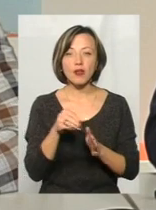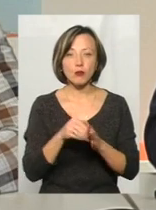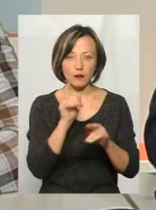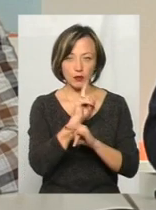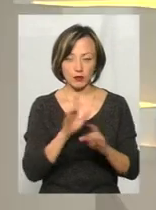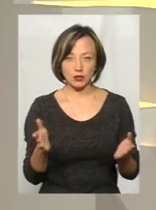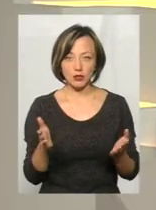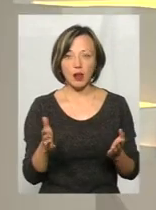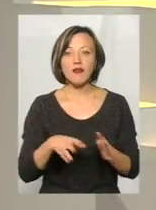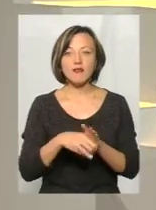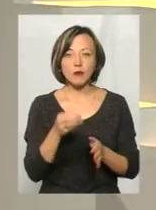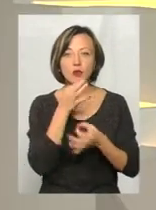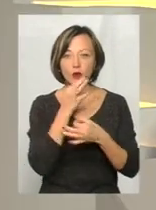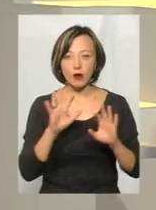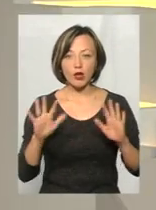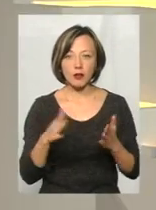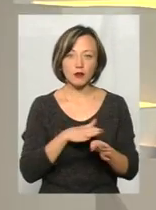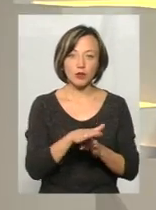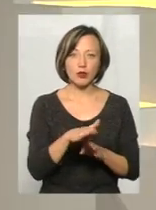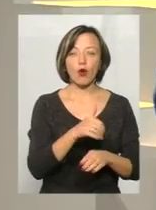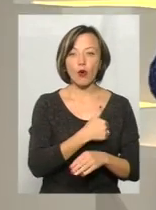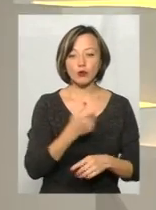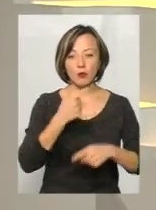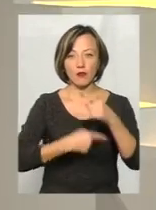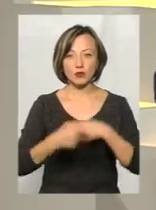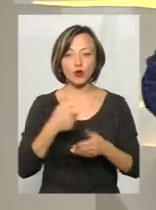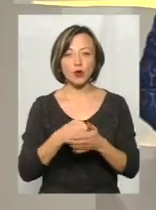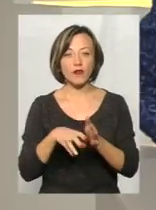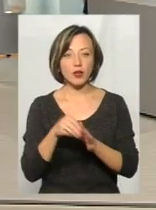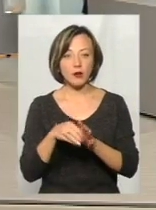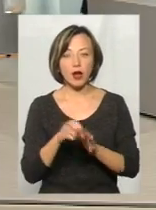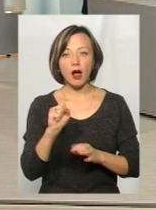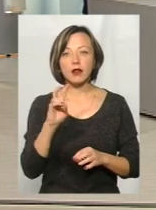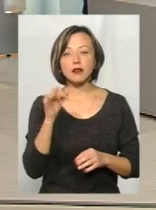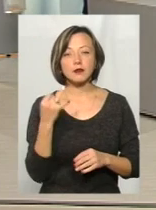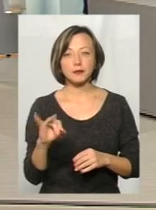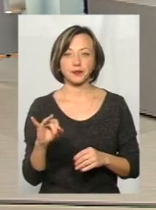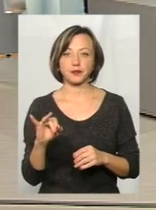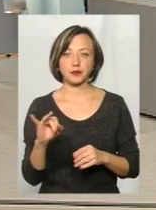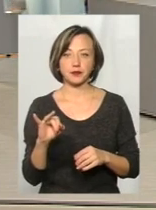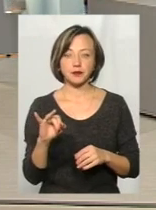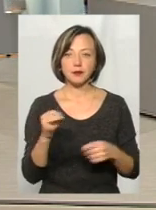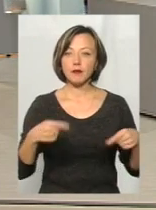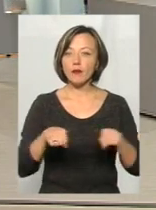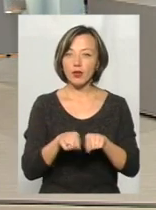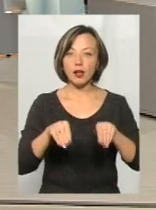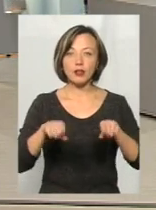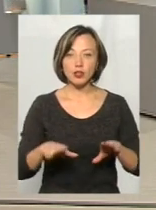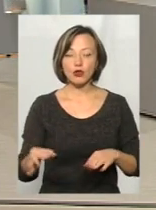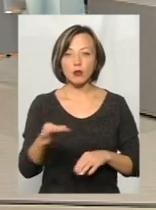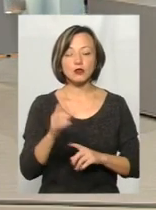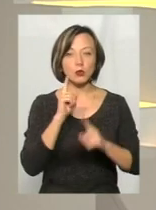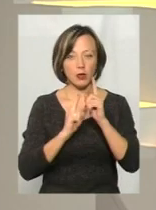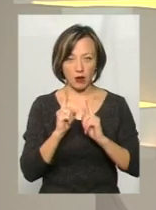відбудеться. Тобто вибори в будь-якому разі відбудуться. Хочу все-таки повернутися до виборів. Андрію, от таке рішення обласної